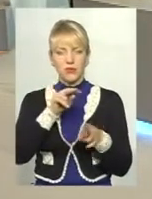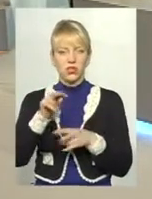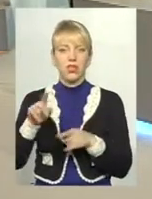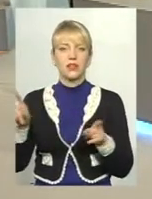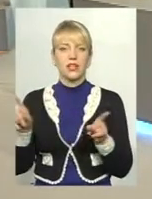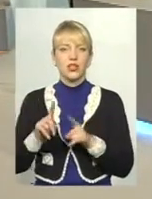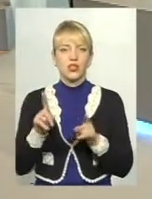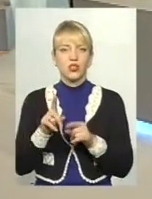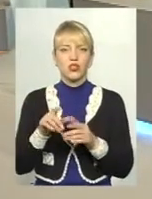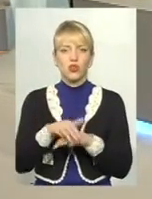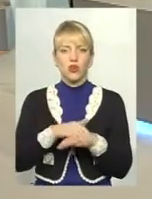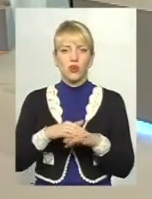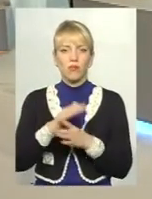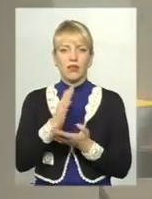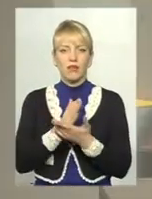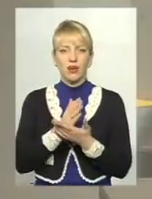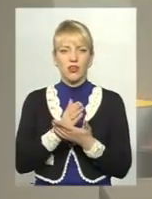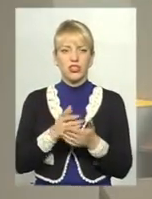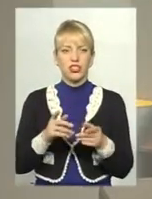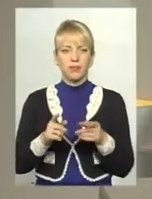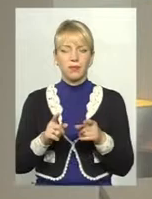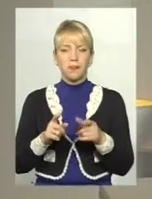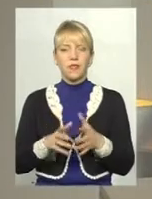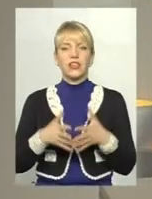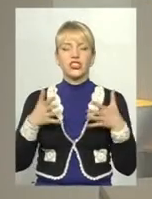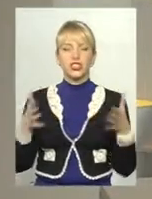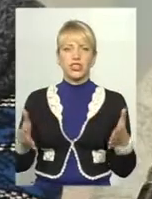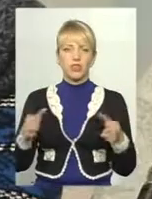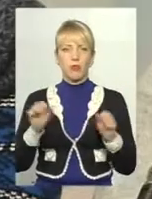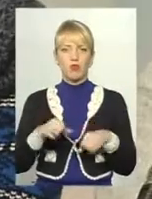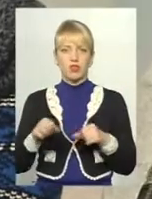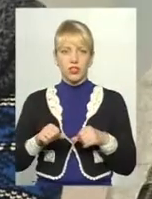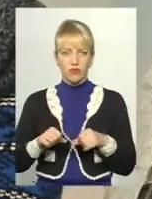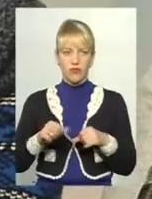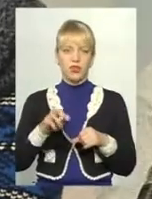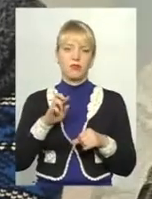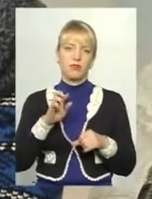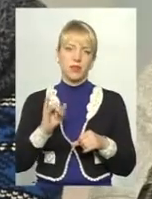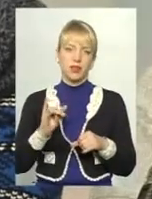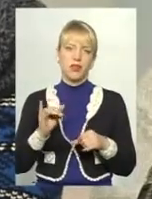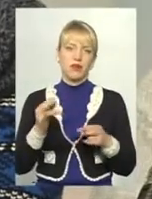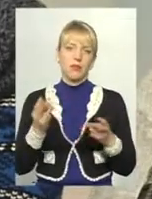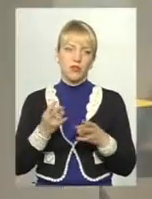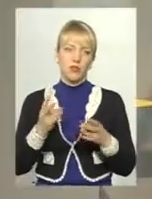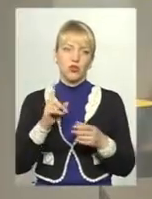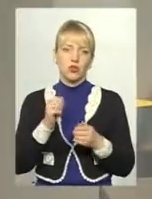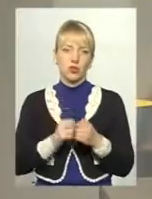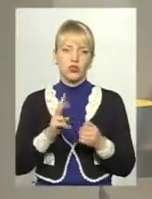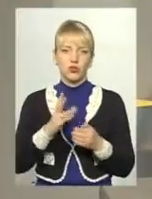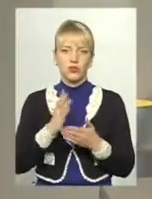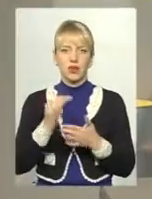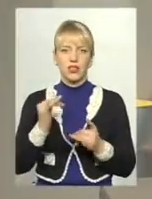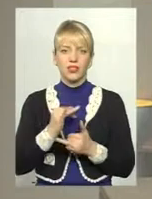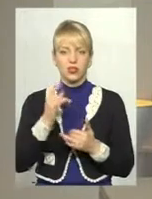громада, маючи тепер ширші коло можливостей, мала би кожна, яка має історичні пам'ятки,